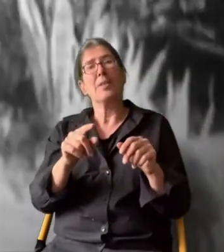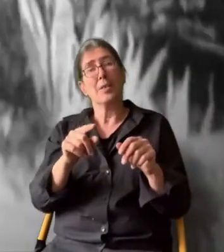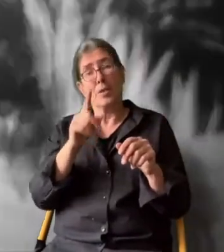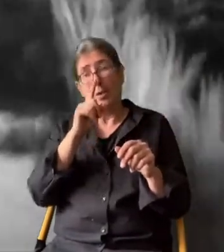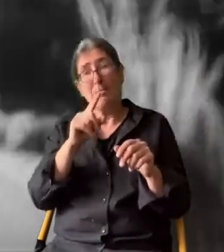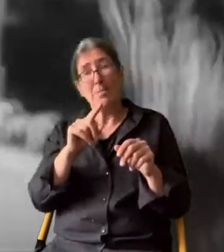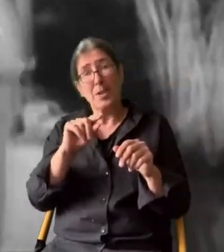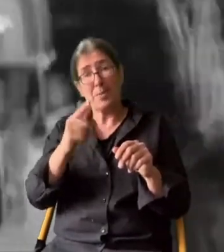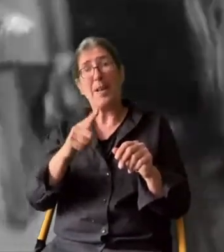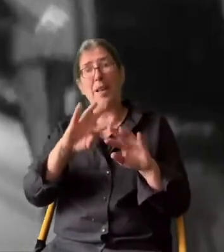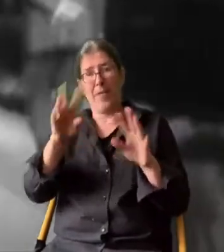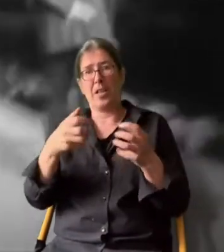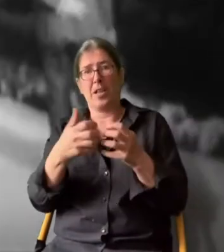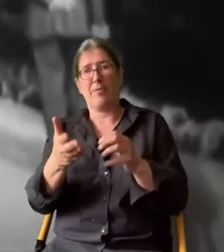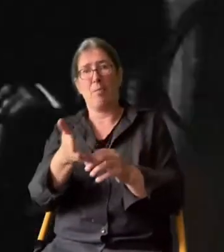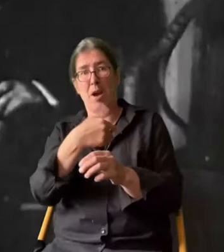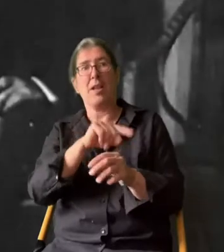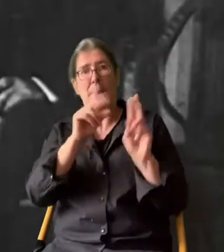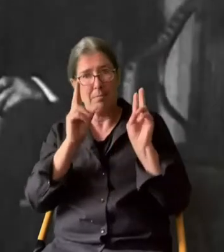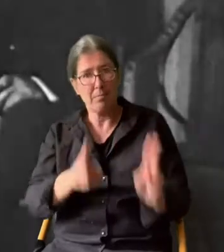europäischen Friedens werden wird.